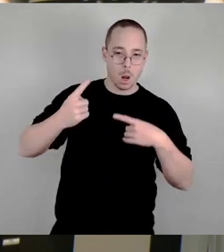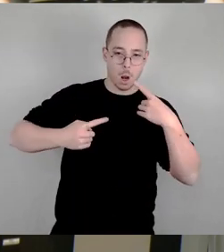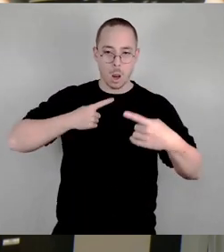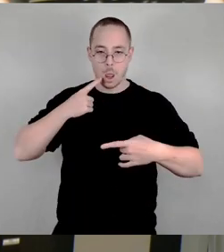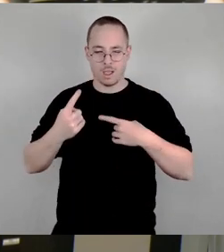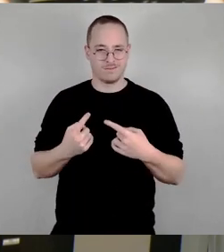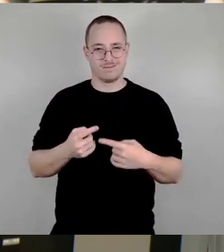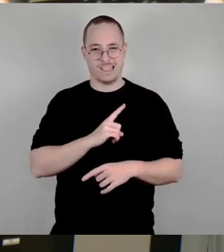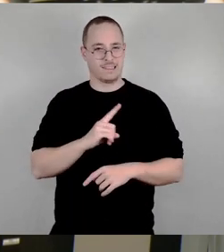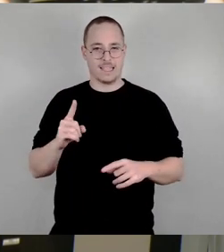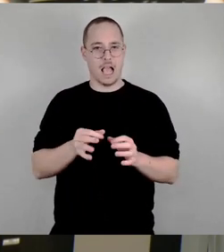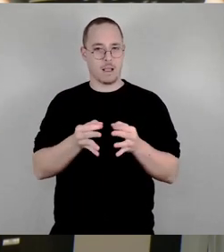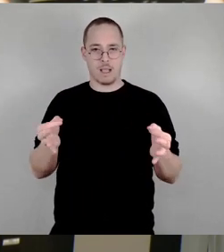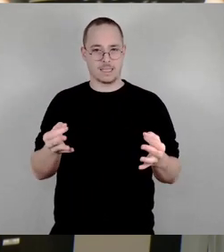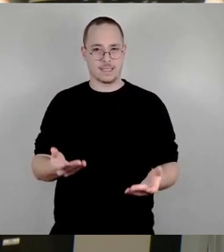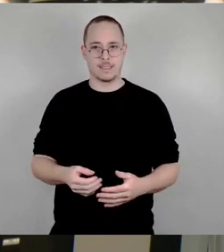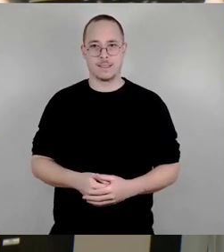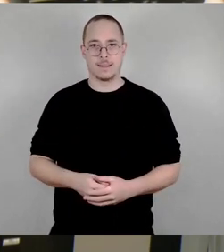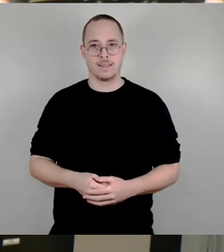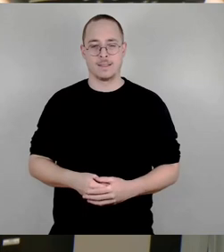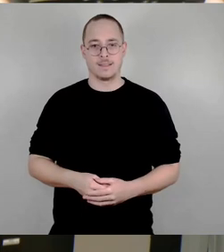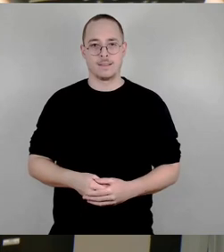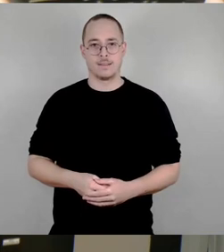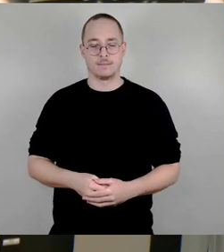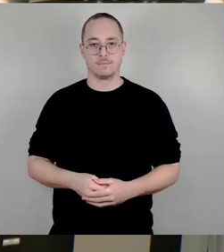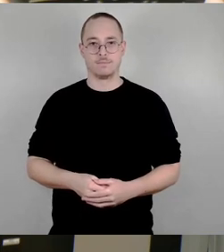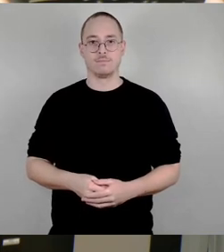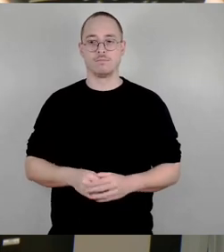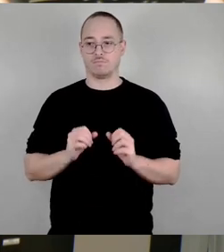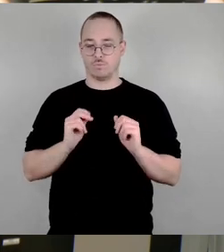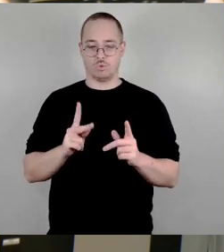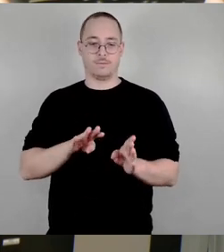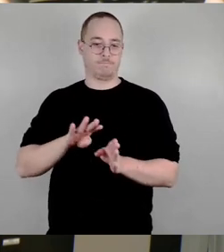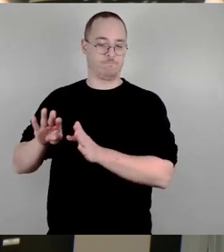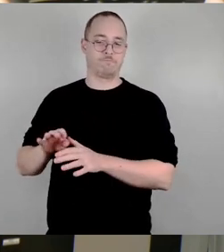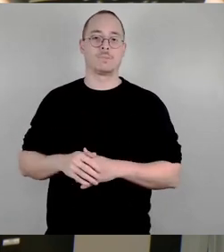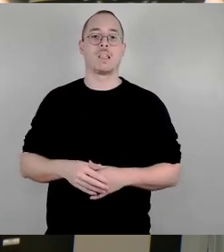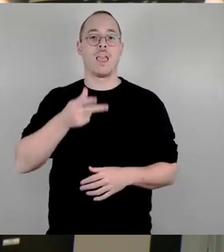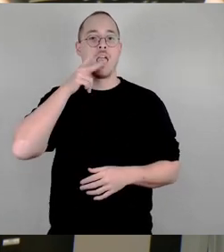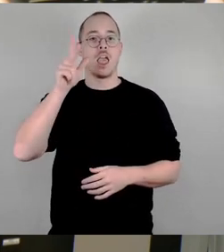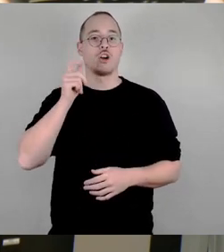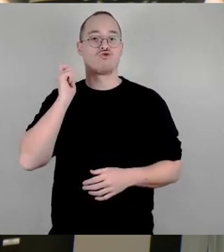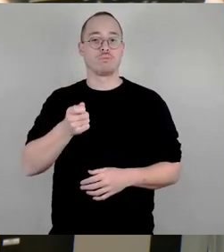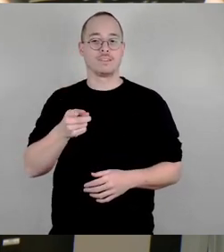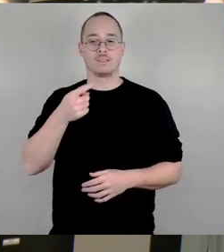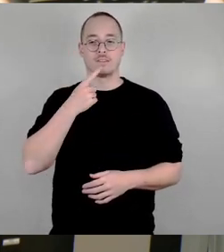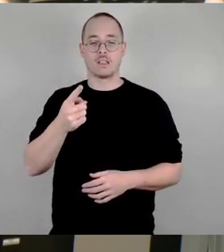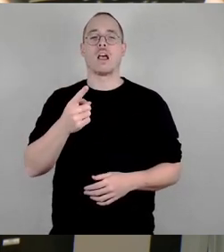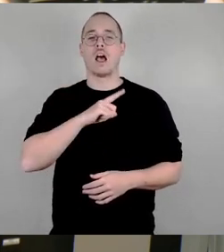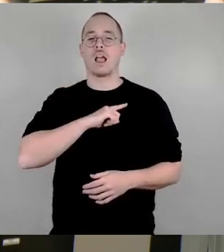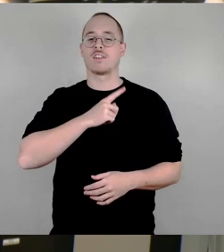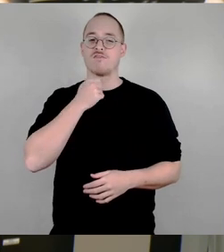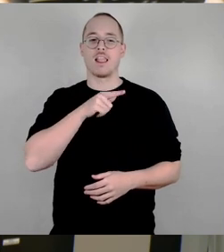Zum Herrn Schmidt, der hatte gesagt, er würde uns theoretisch ja zustimmen bezüglich der Begrenzung der Auftritte, aber es geschieht ja ein